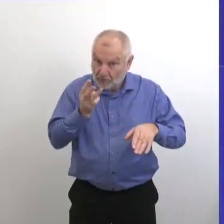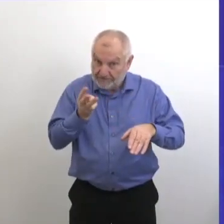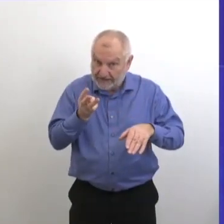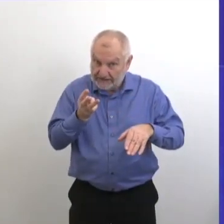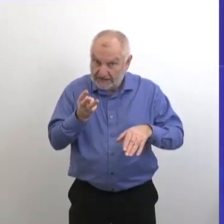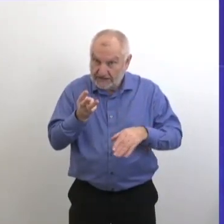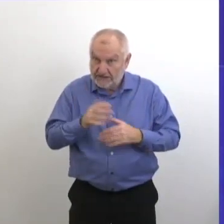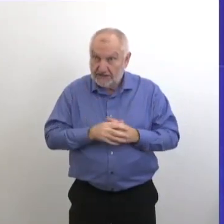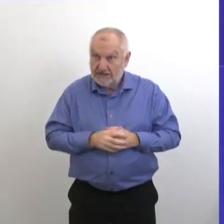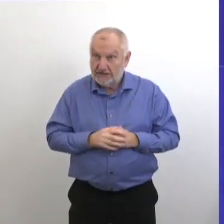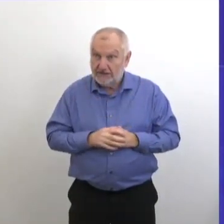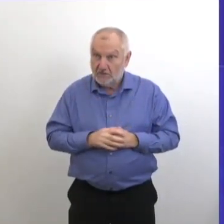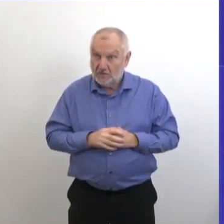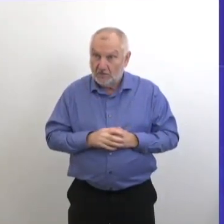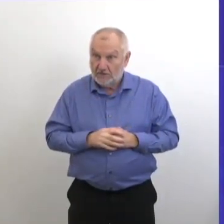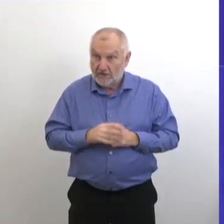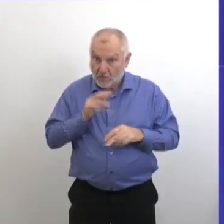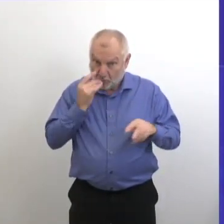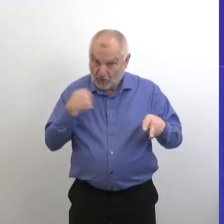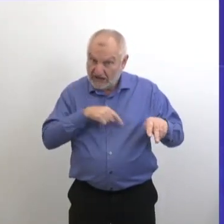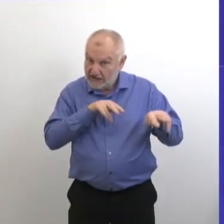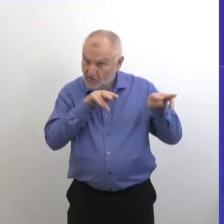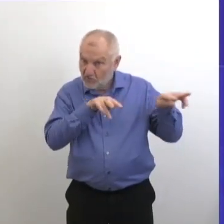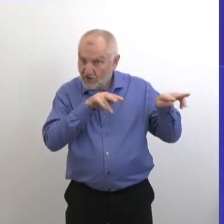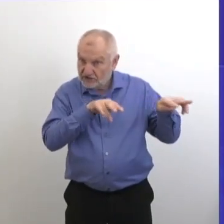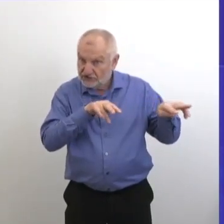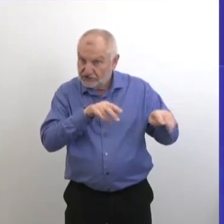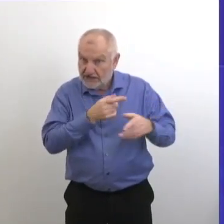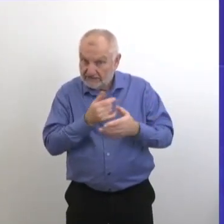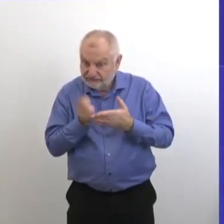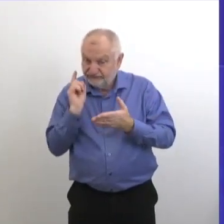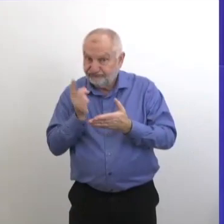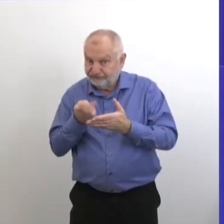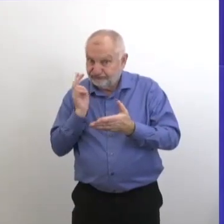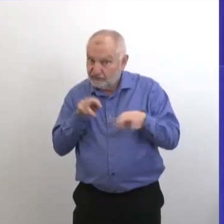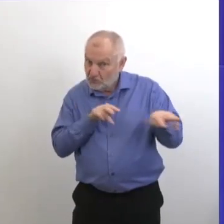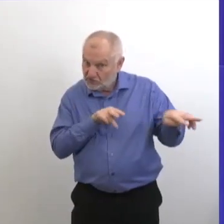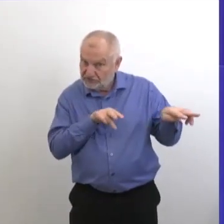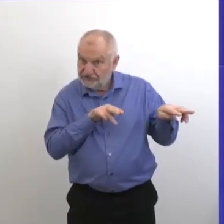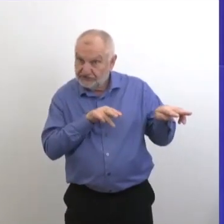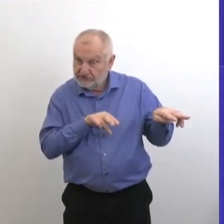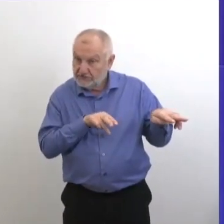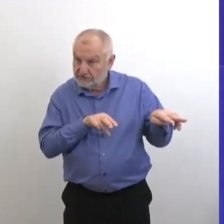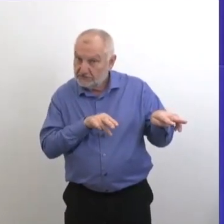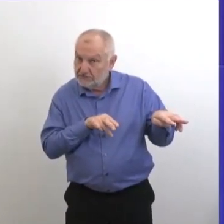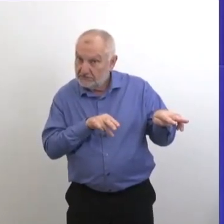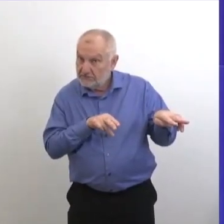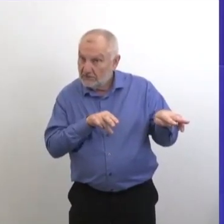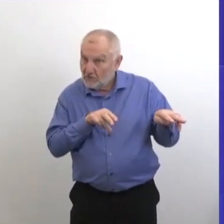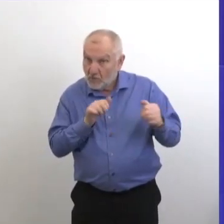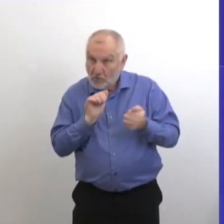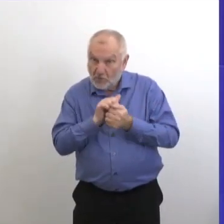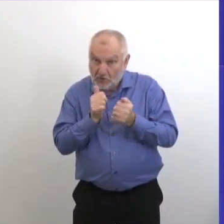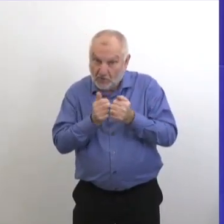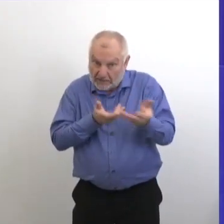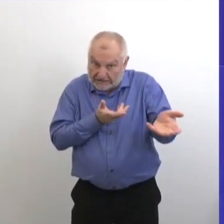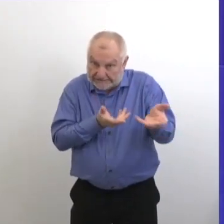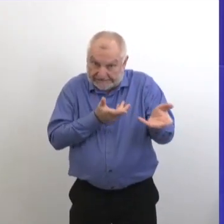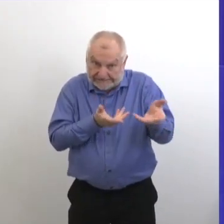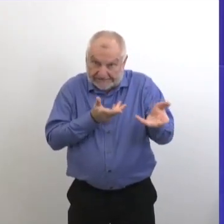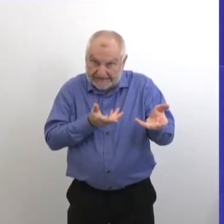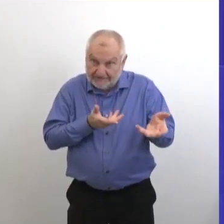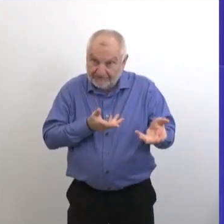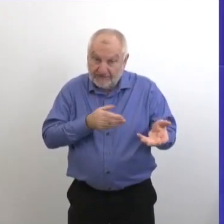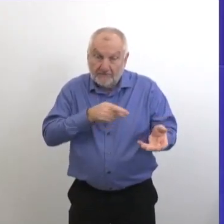épidémiques bien plus gros et on les suit depuis plusieurs semaines. On essaie de travailler avec ces foyers pour